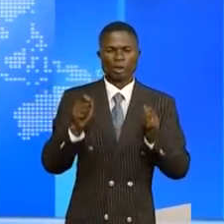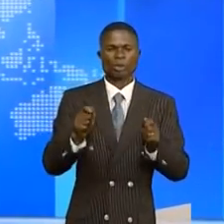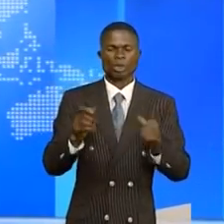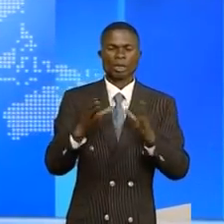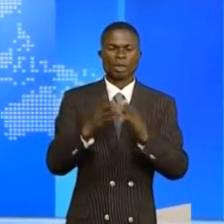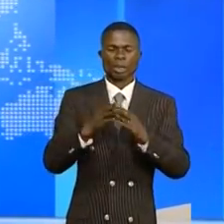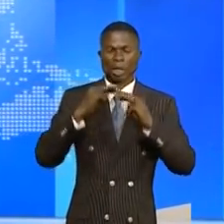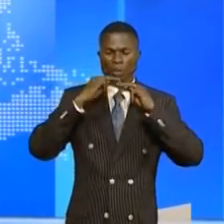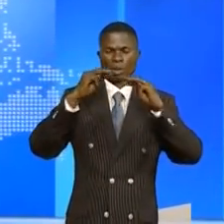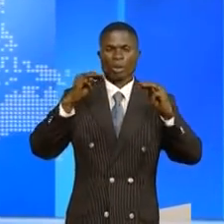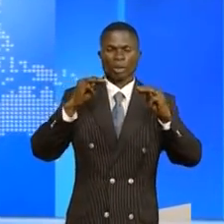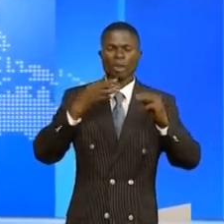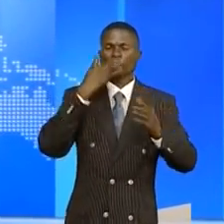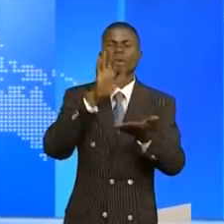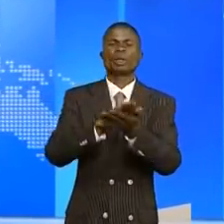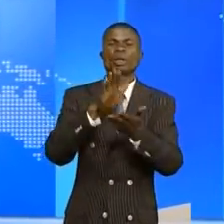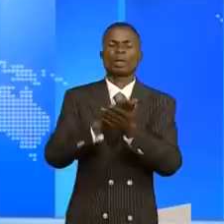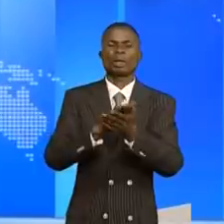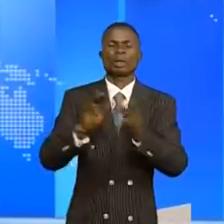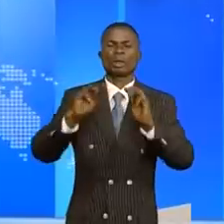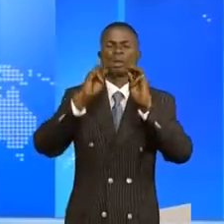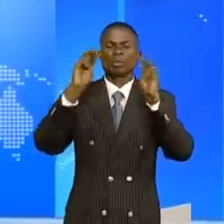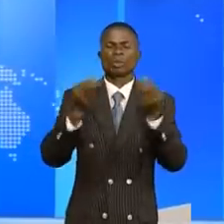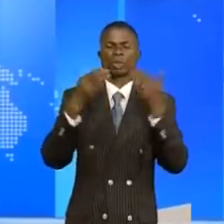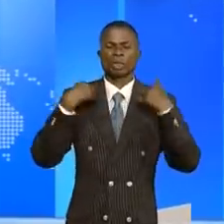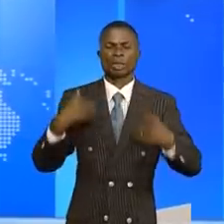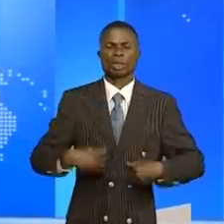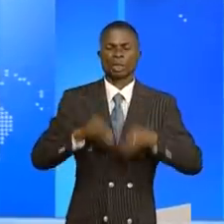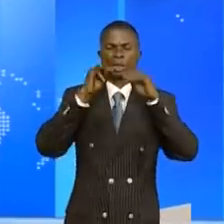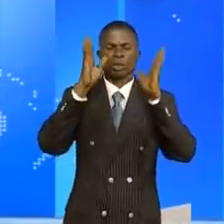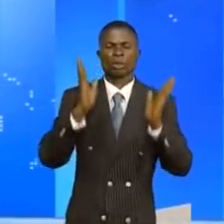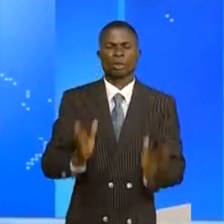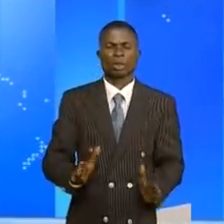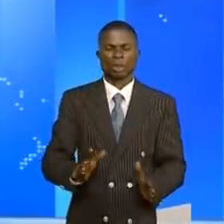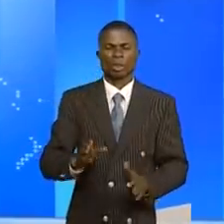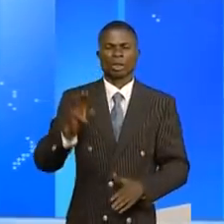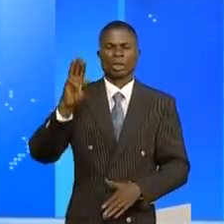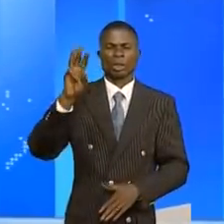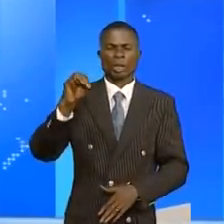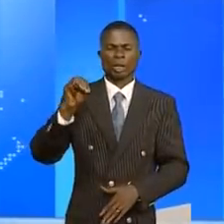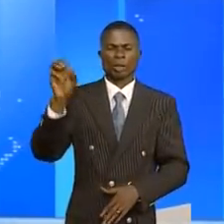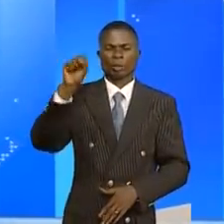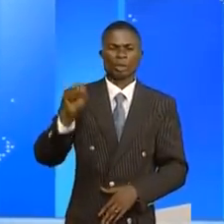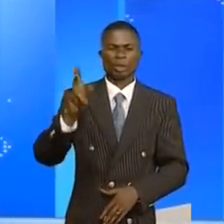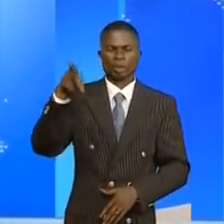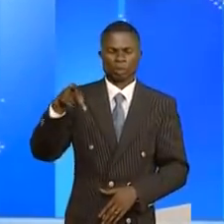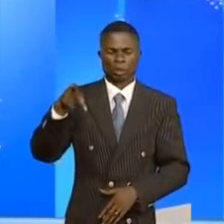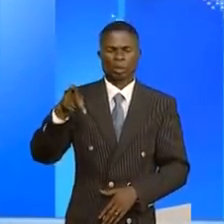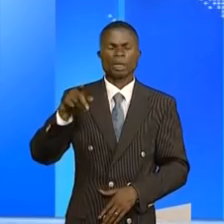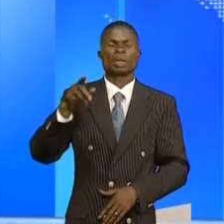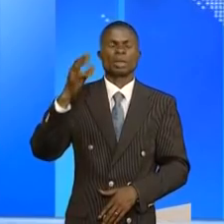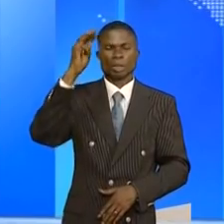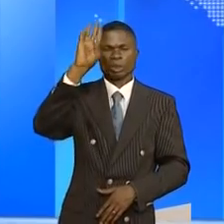ces messages de félicitations de la mutuelle de santé des enseignants de l'EPST. C une excellence, M. Tony